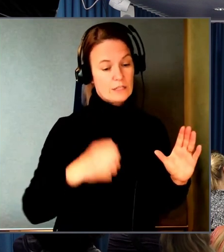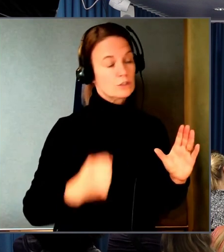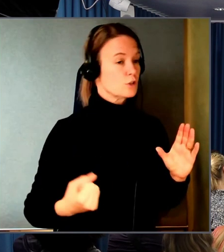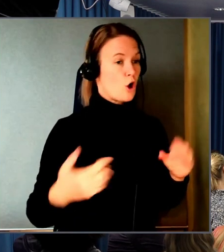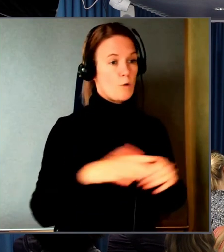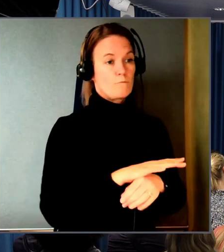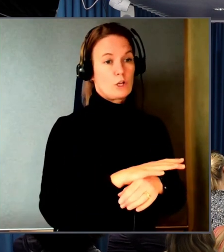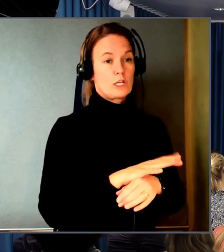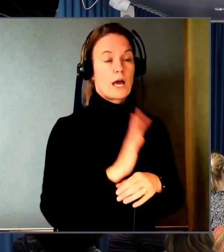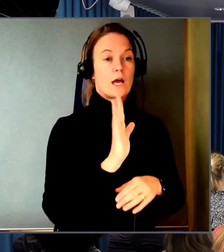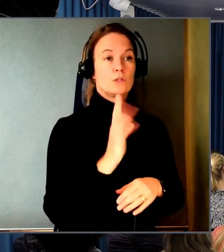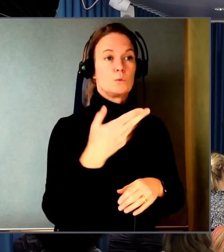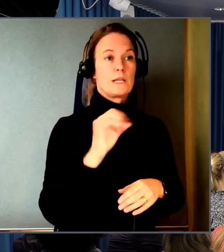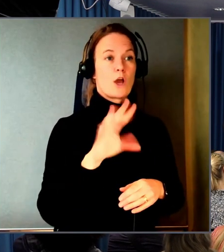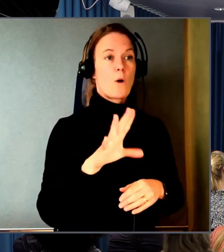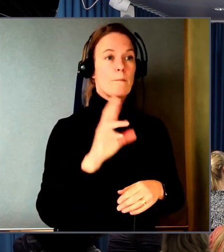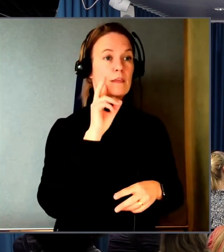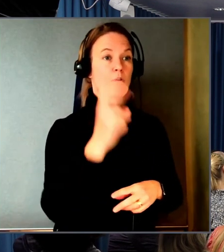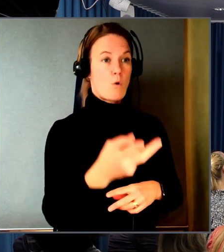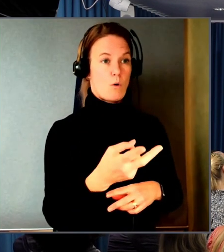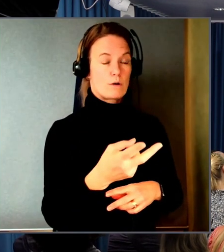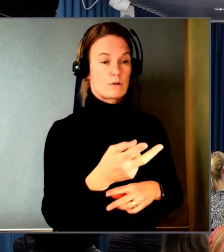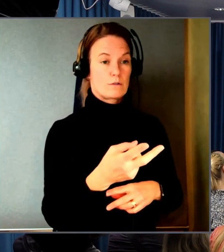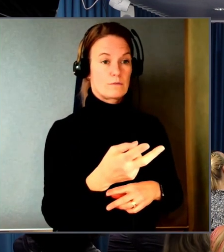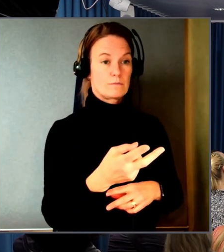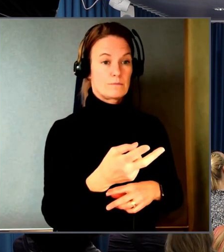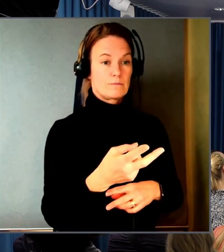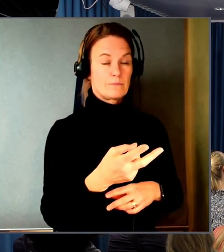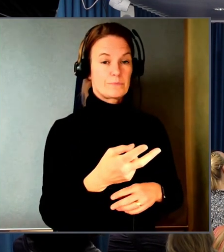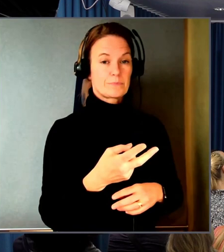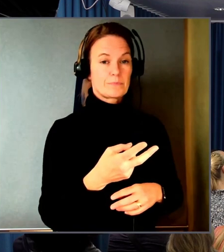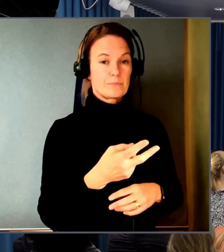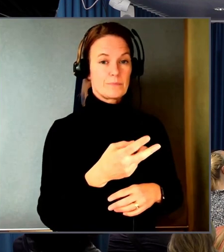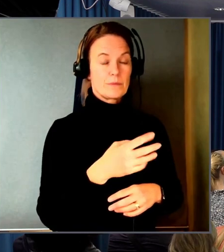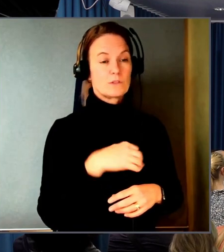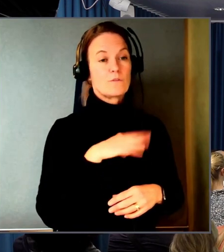år. Så det är inga stora sådana införande regler. Men det finns lite grann.